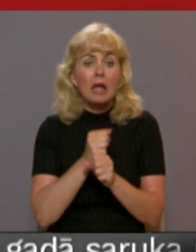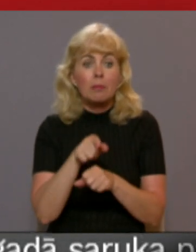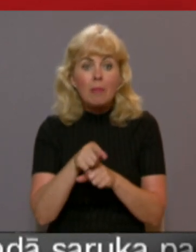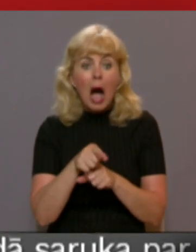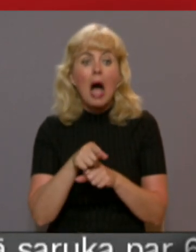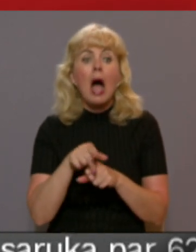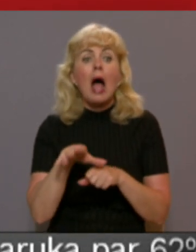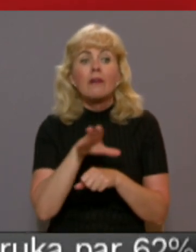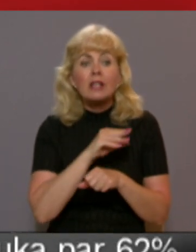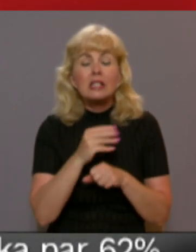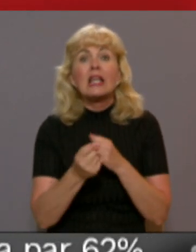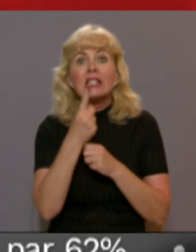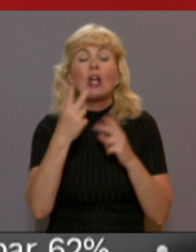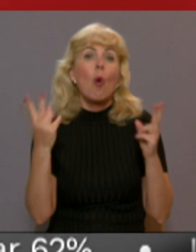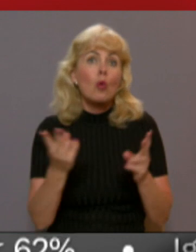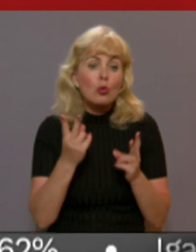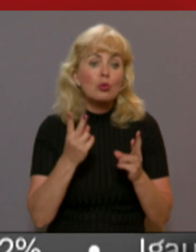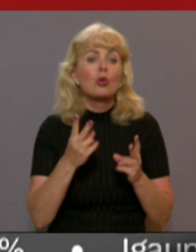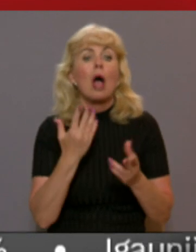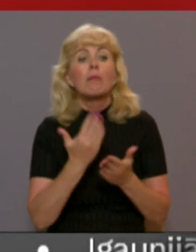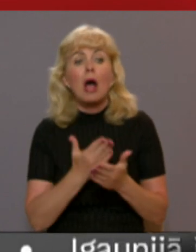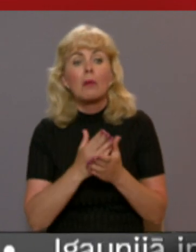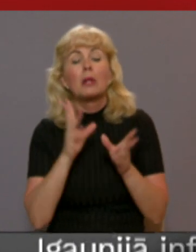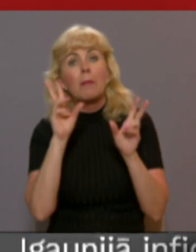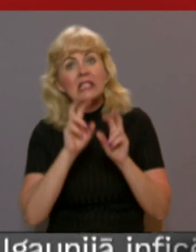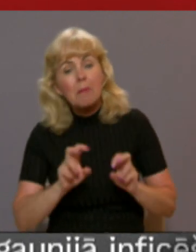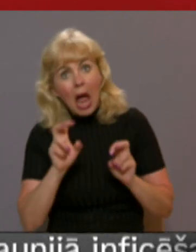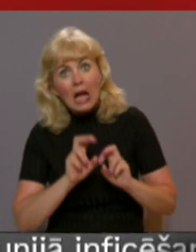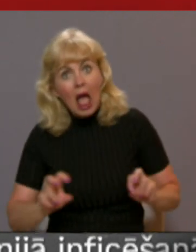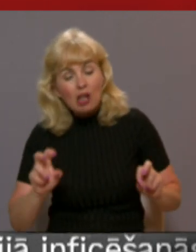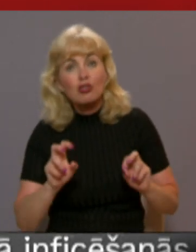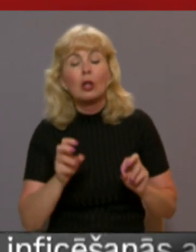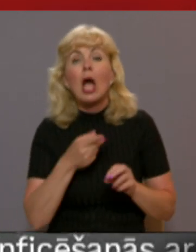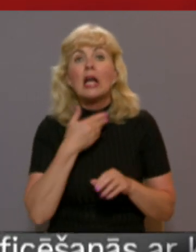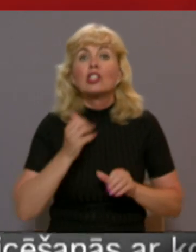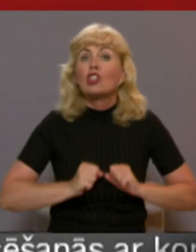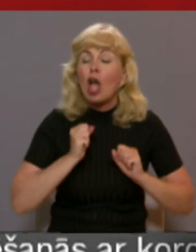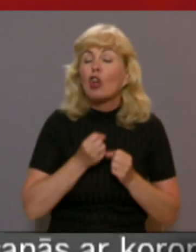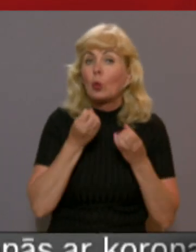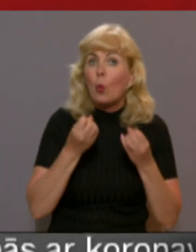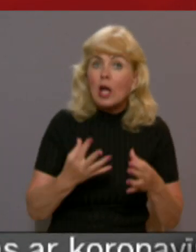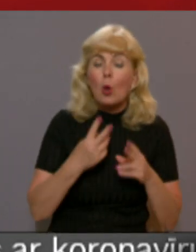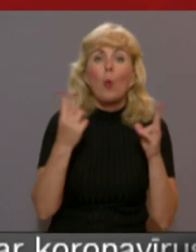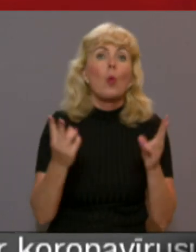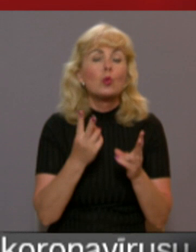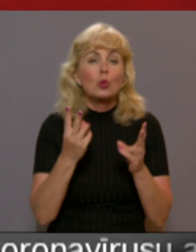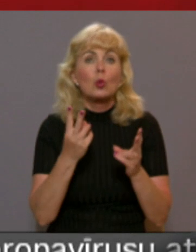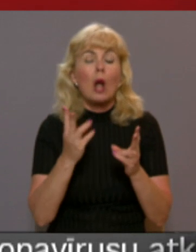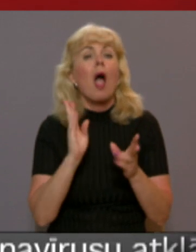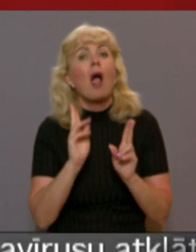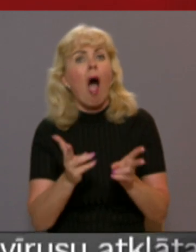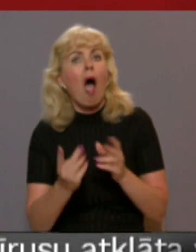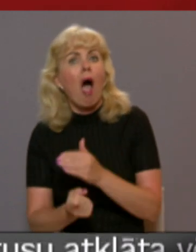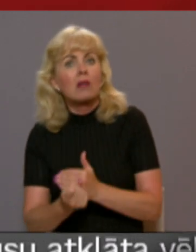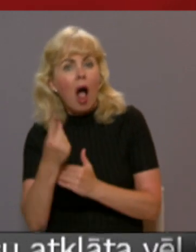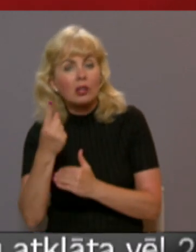notiek visas izmeklēšanas un eksperti un ugunsdzesēji cenšāt noskaidrot ugunsgrēks tēloņus. Kā mums